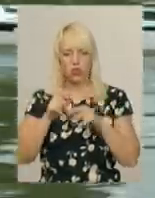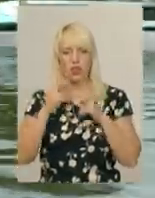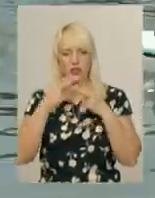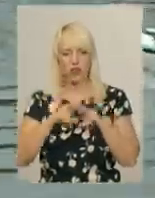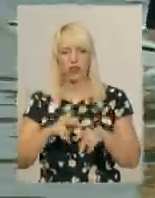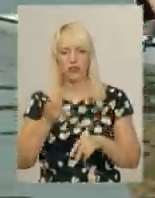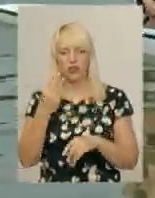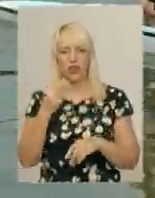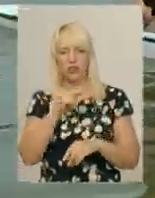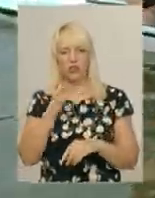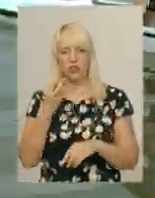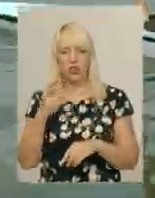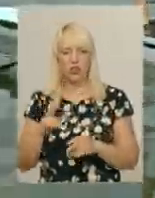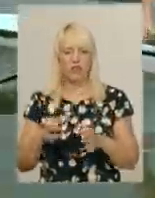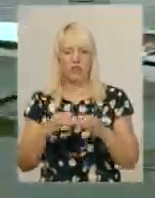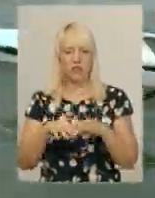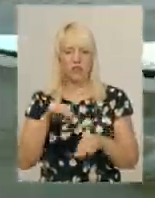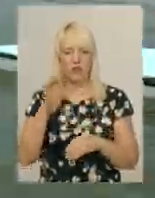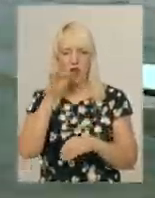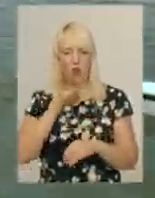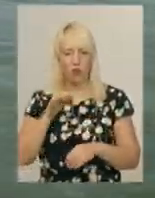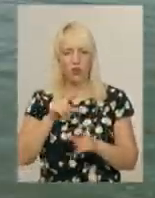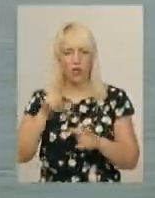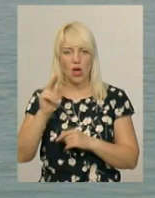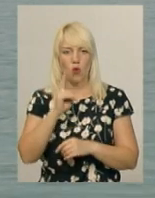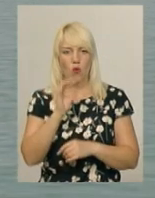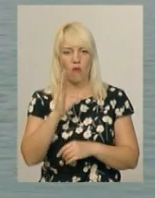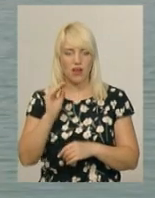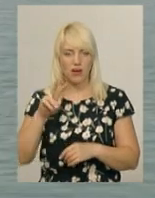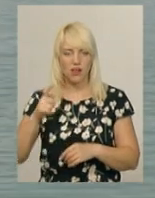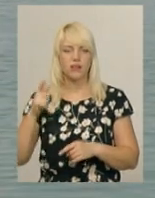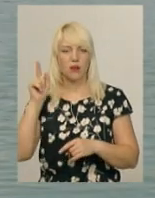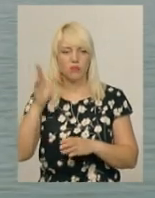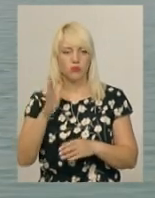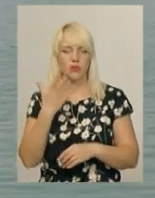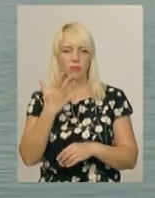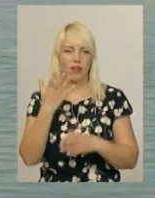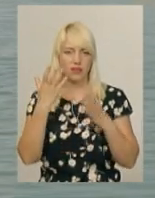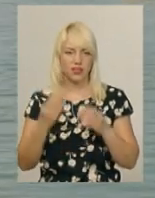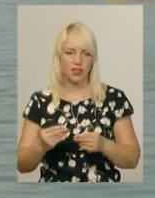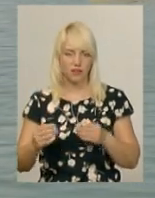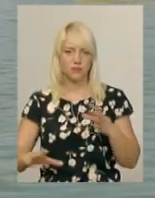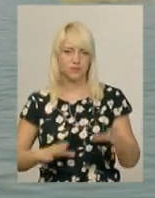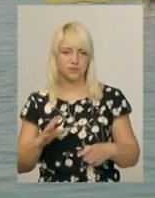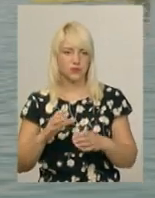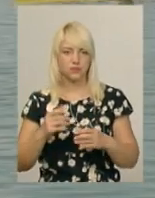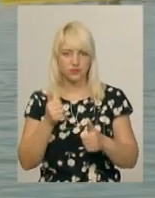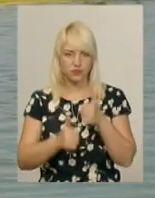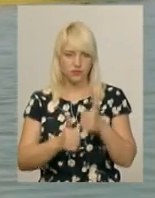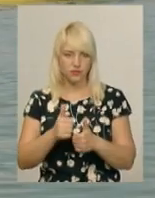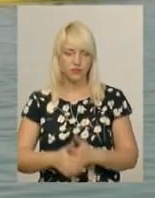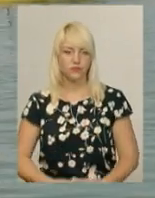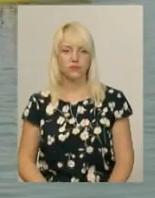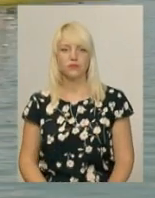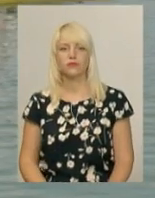13 червня збірна області виїжджає на Чемпіонат України до Ковеля. Змагання там триватимуть п'ять днів. Ярослава Антошевська, Дем'ян Цегольник, новини